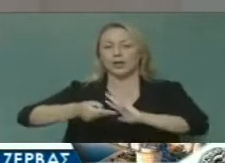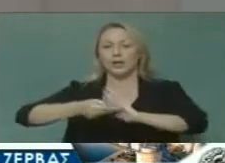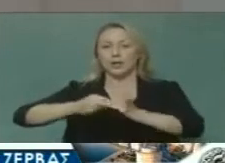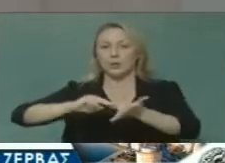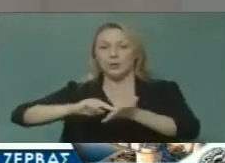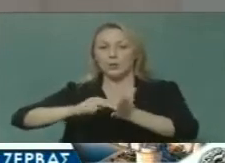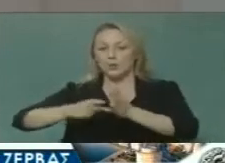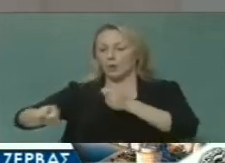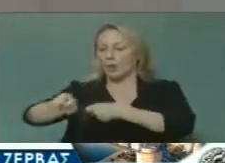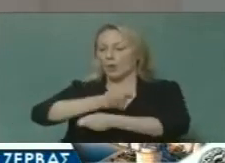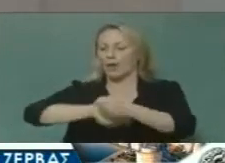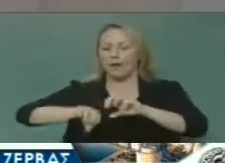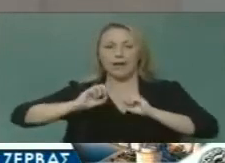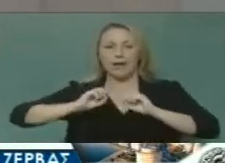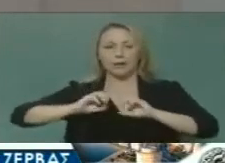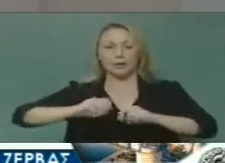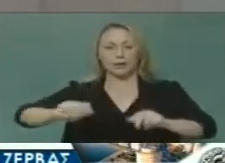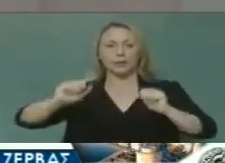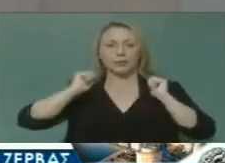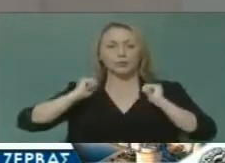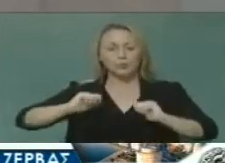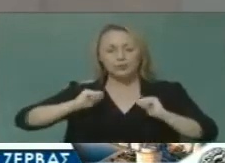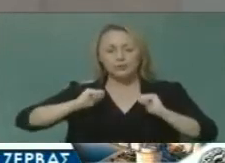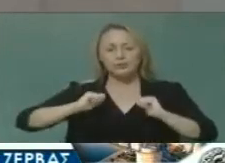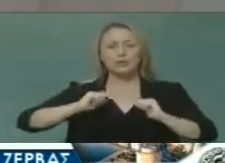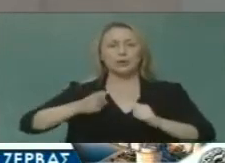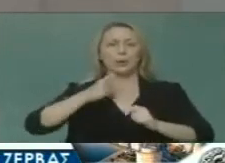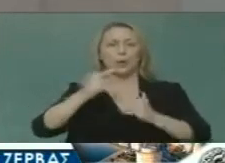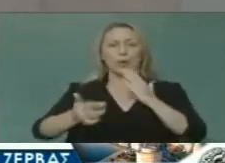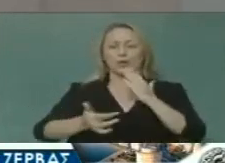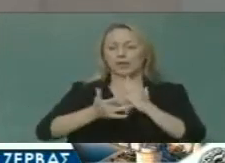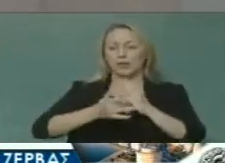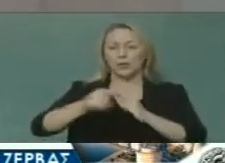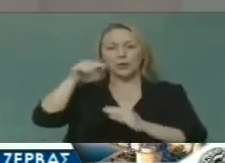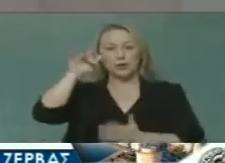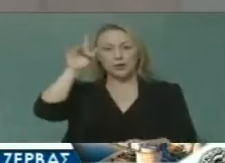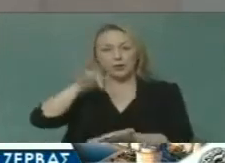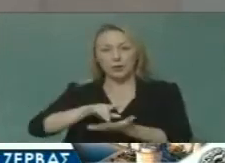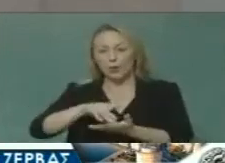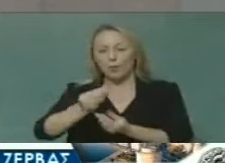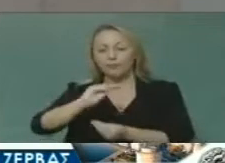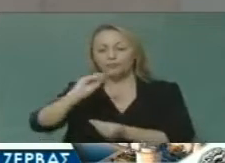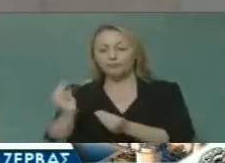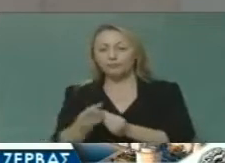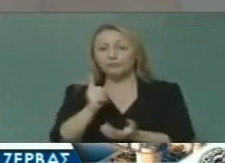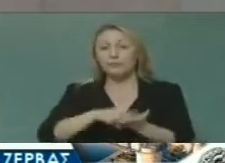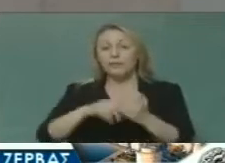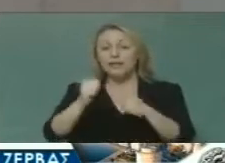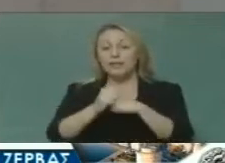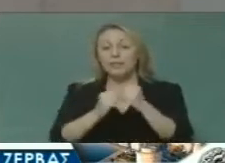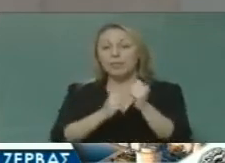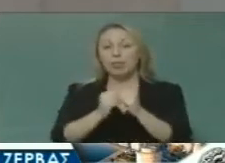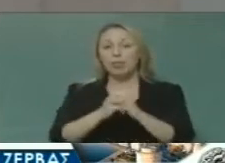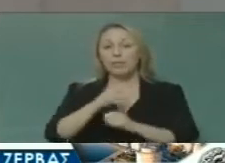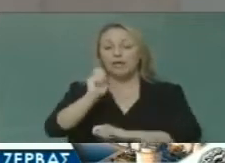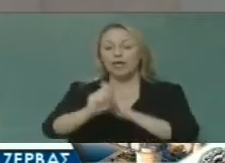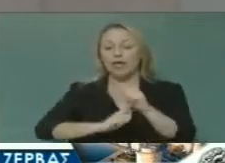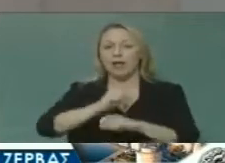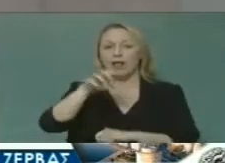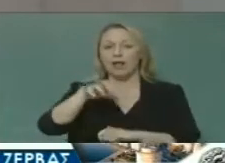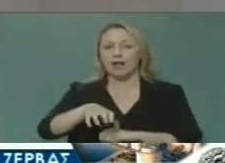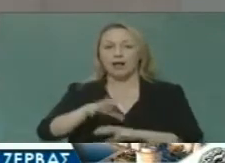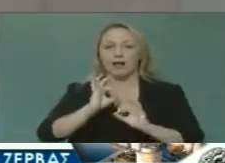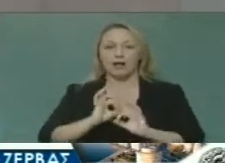τεχνολογικό, εκπαιδευτικό και τουριστικό κόμβο περνά μέσα από τα μεγάλα έργα υποδομής. Χωρίς αυτά τίποτα.